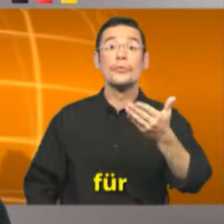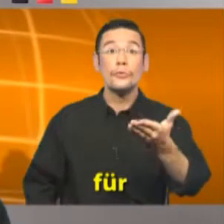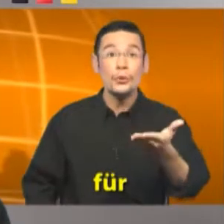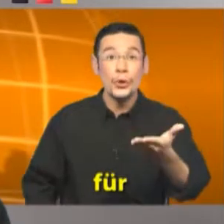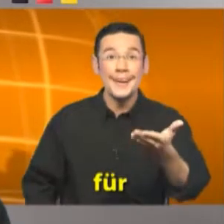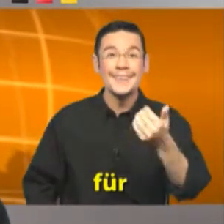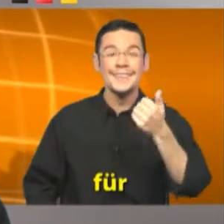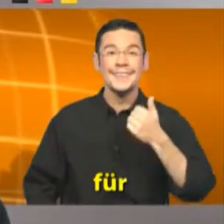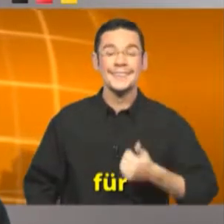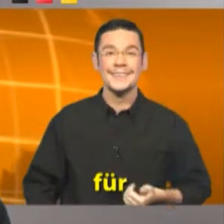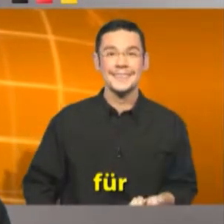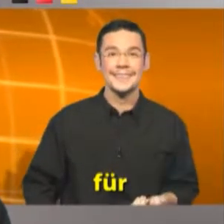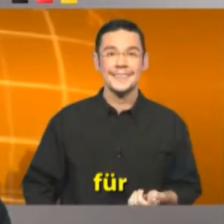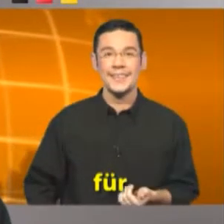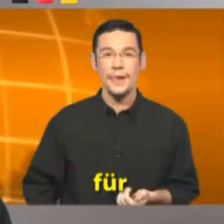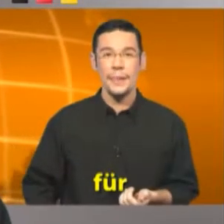Für